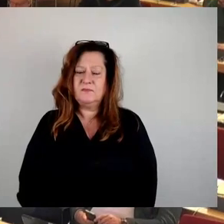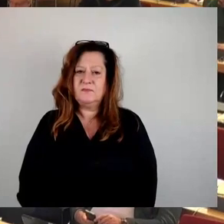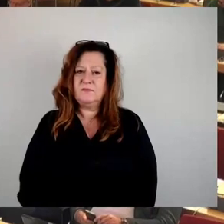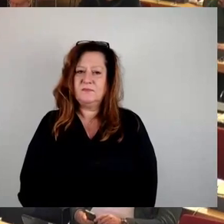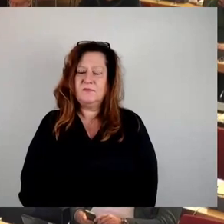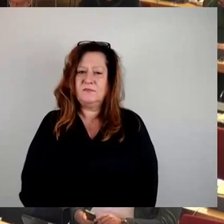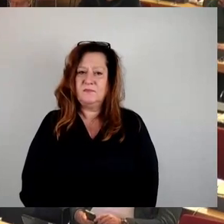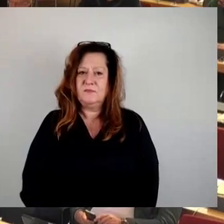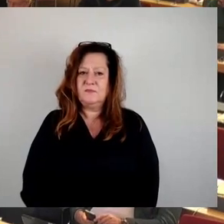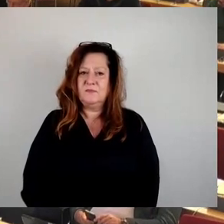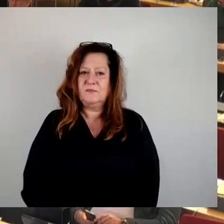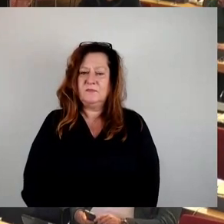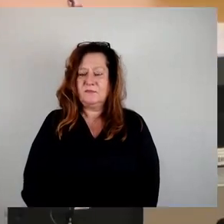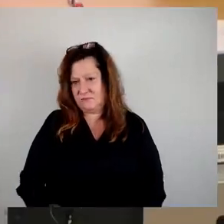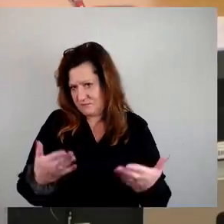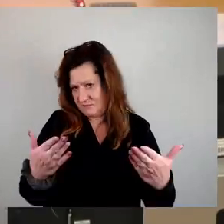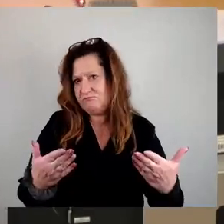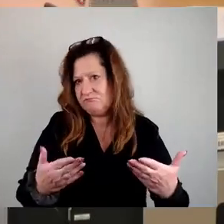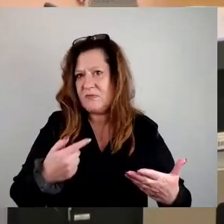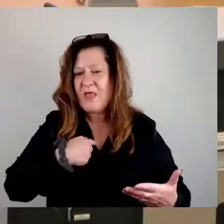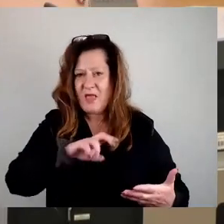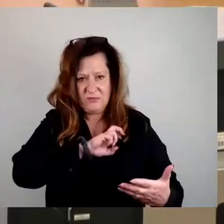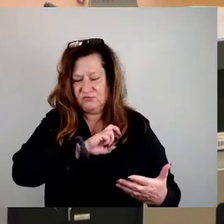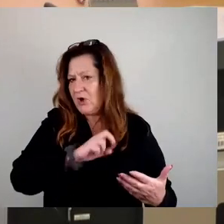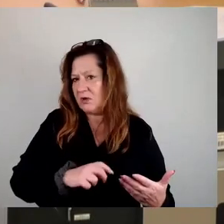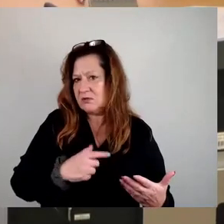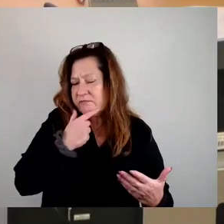Ich würde die Chance nutzen und noch mal auf einige Sachen eingenommen.